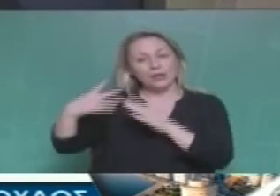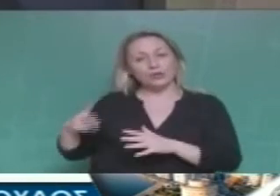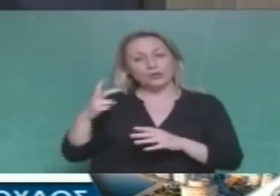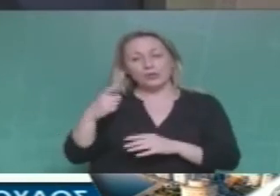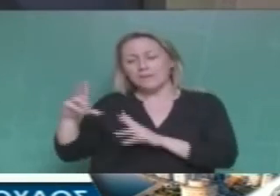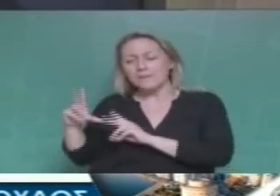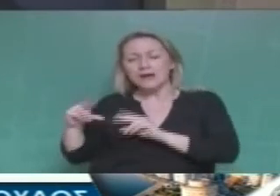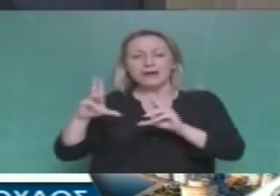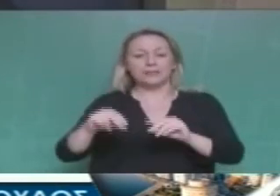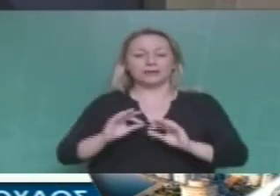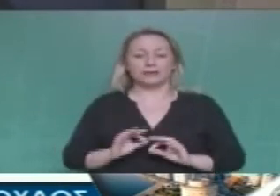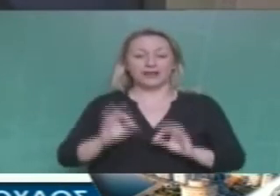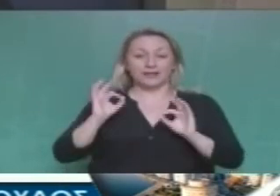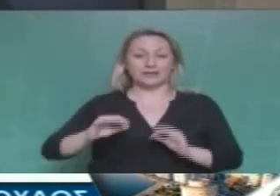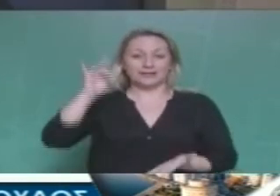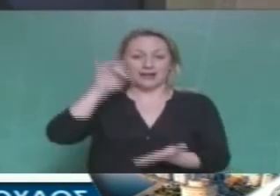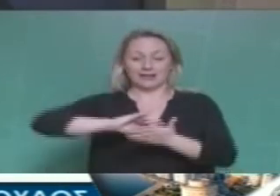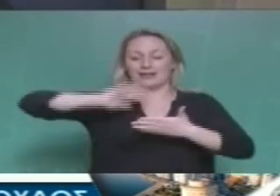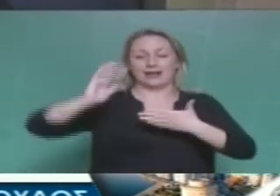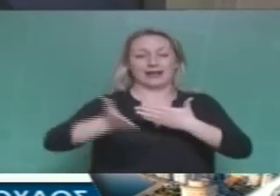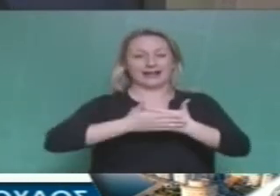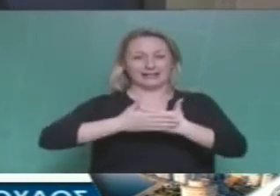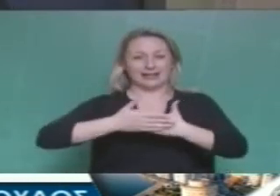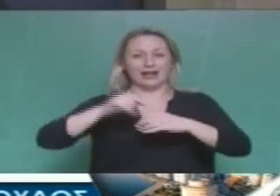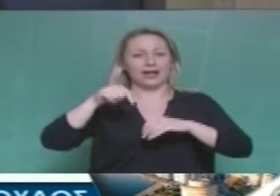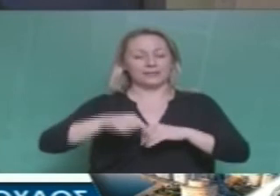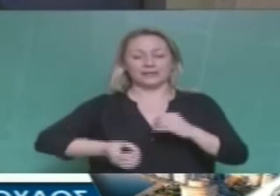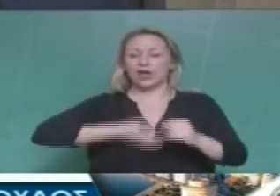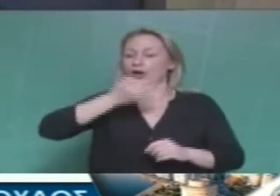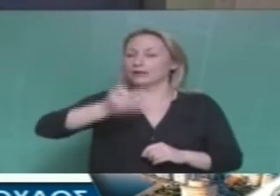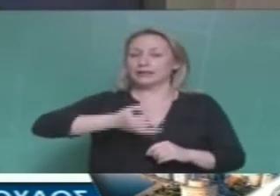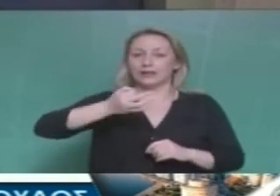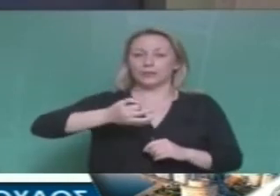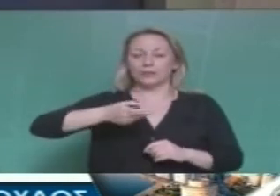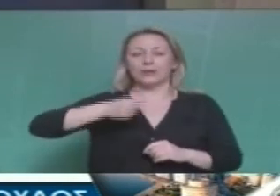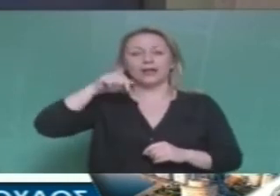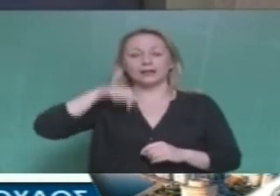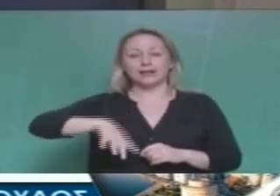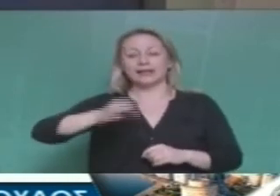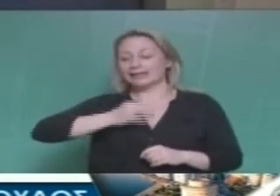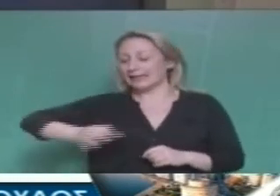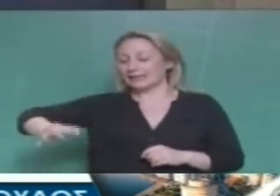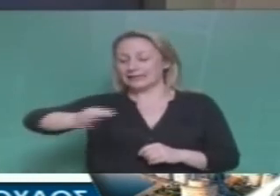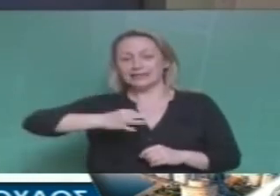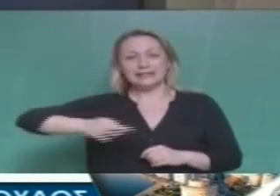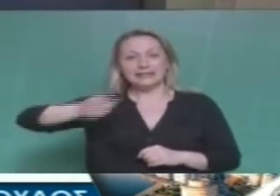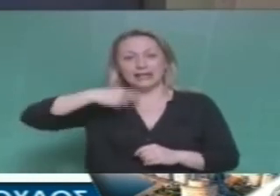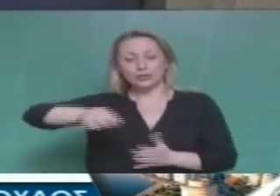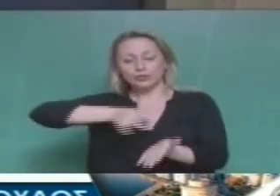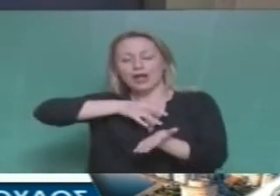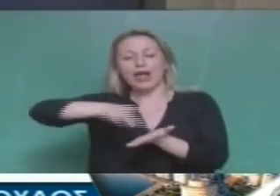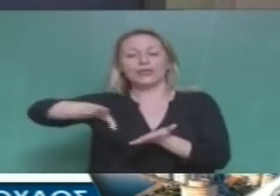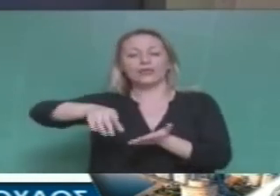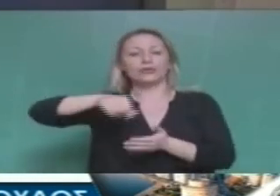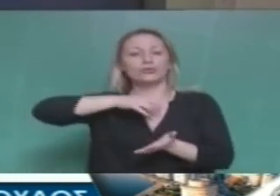Βεβαίως για τα κλειστά κέντρα ό,τι και να πούμε εμείς απάντηση έδωσε ο λαός των νησιών που πέταξε κυριολεκτικά